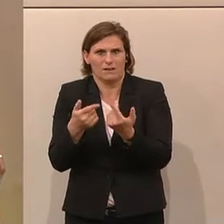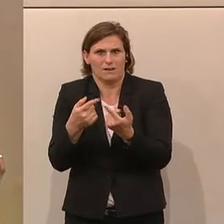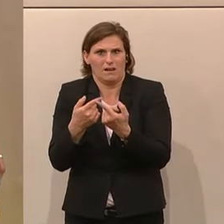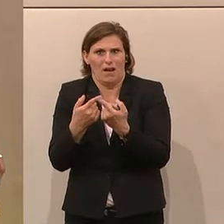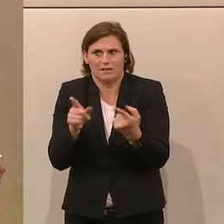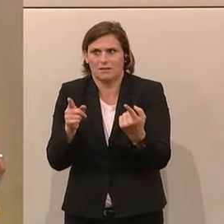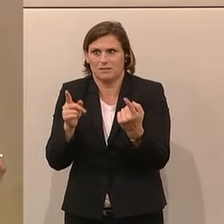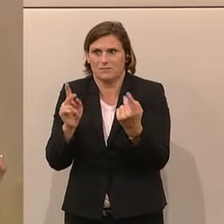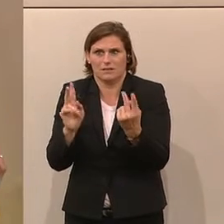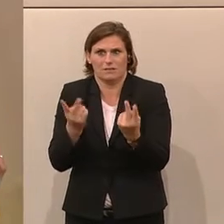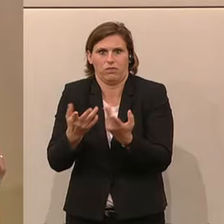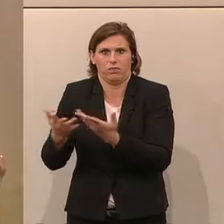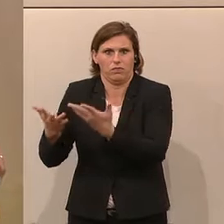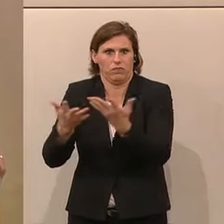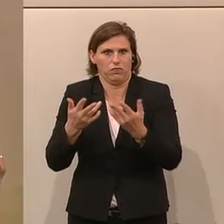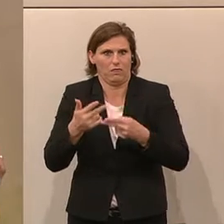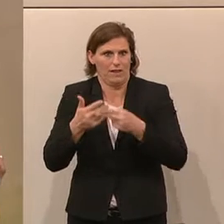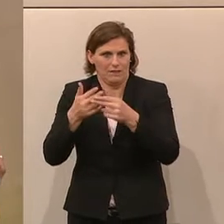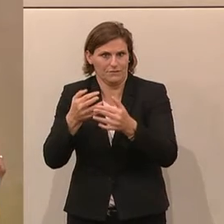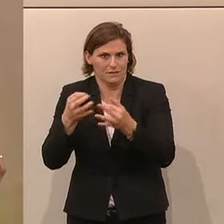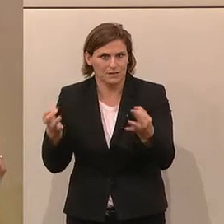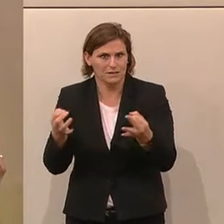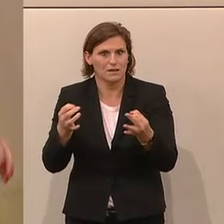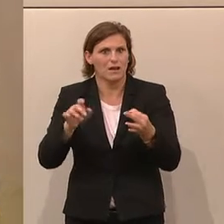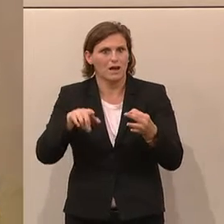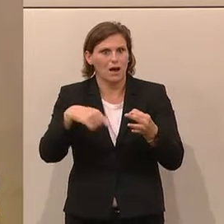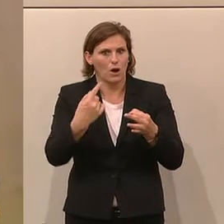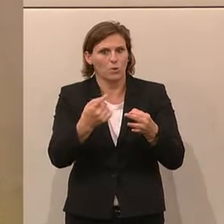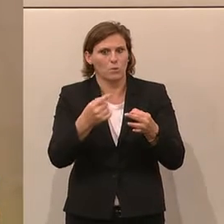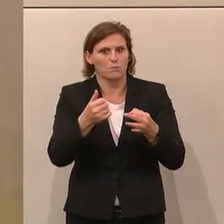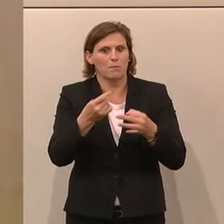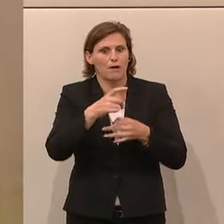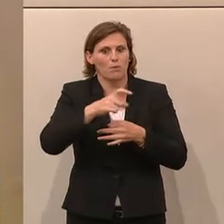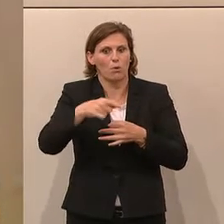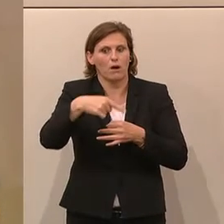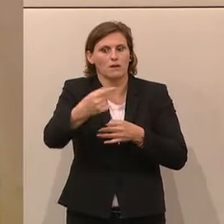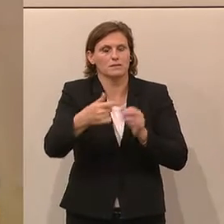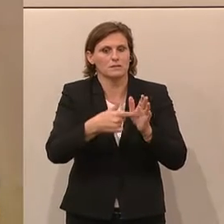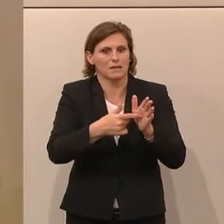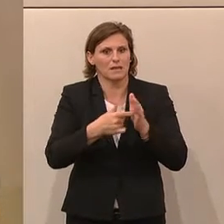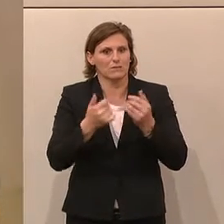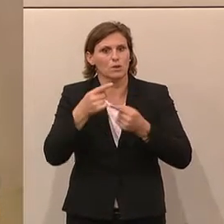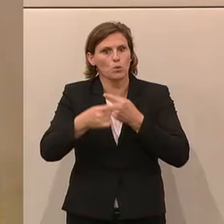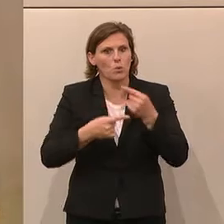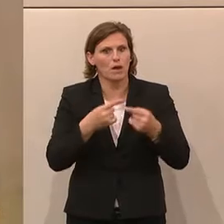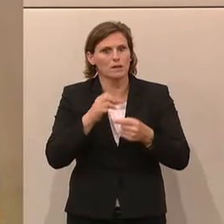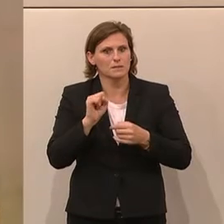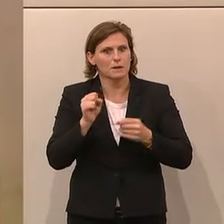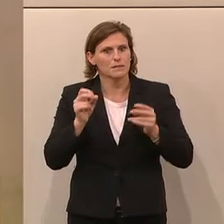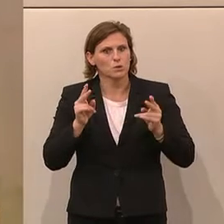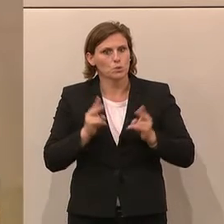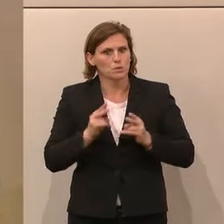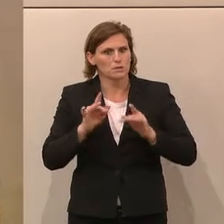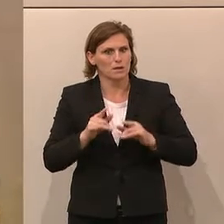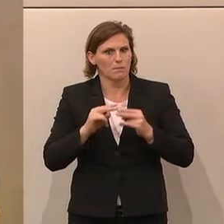geht. Es wird sich somit in den nächsten Wochen auch zeigen, wie die Rolle von Sebastian Kurz als Bundeskanzler hier im